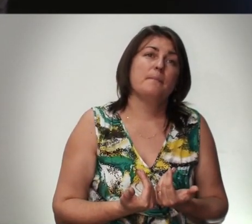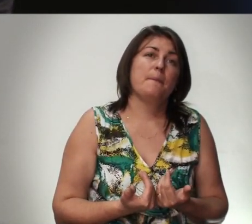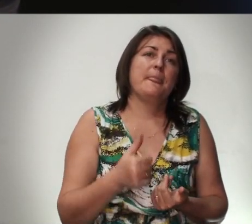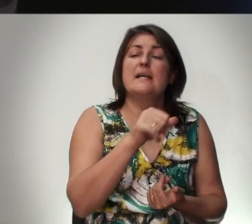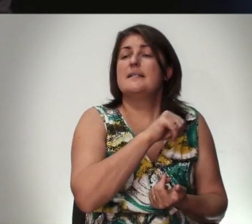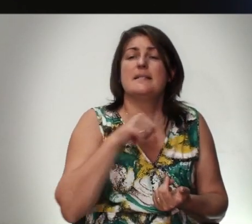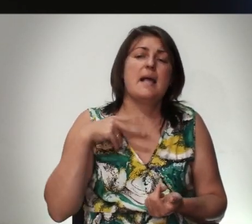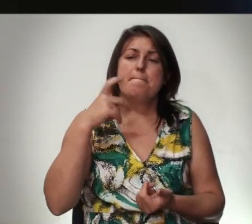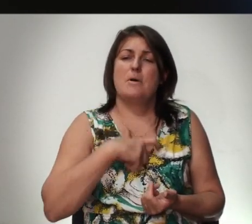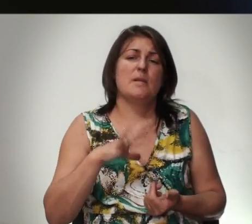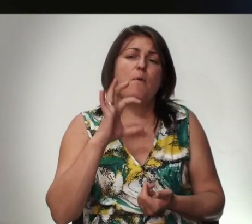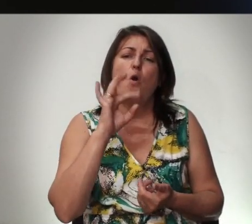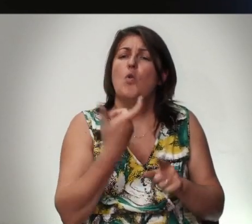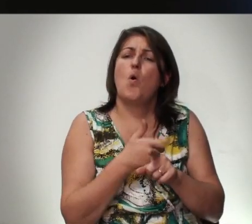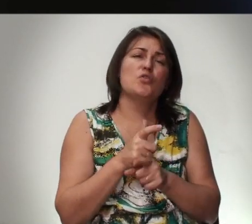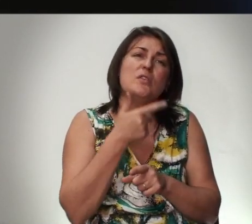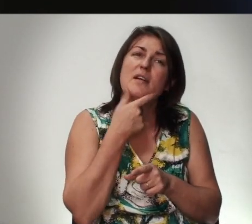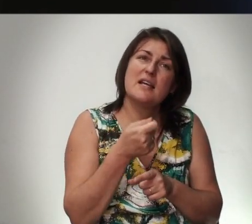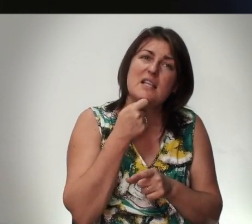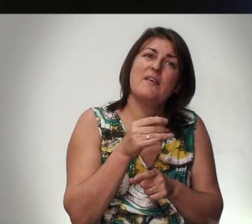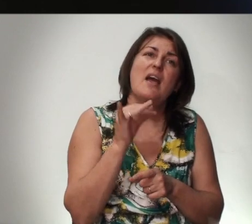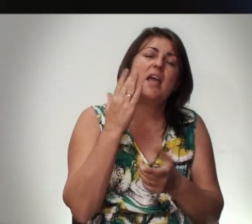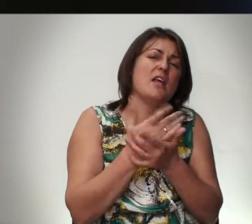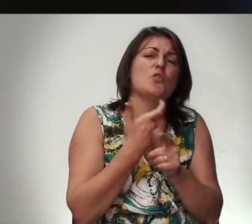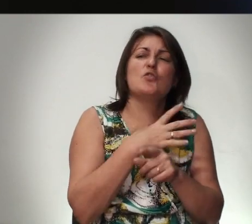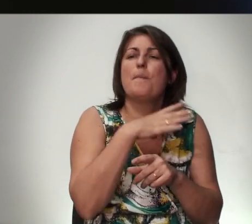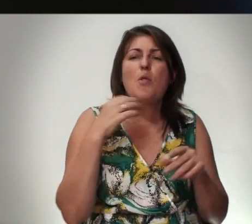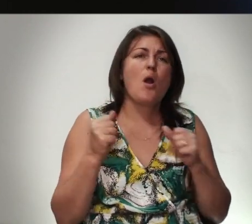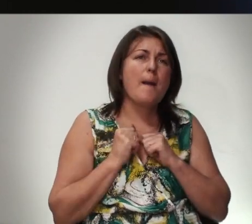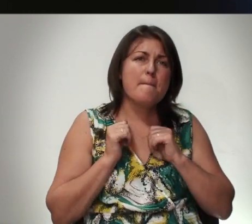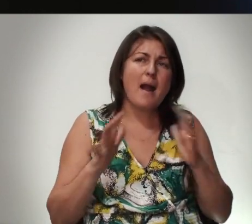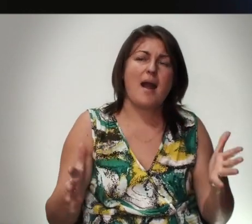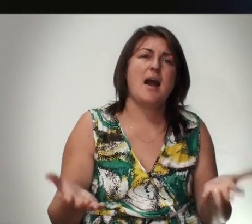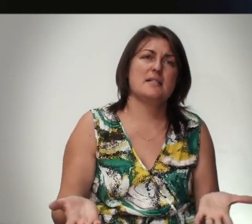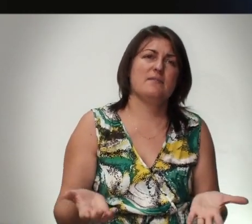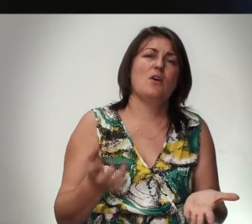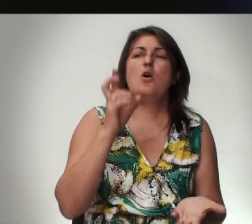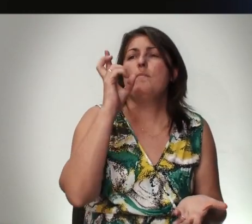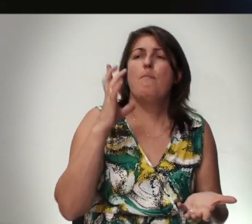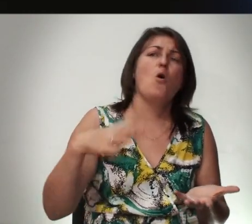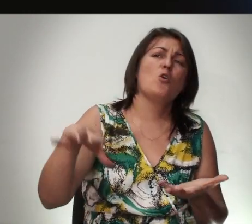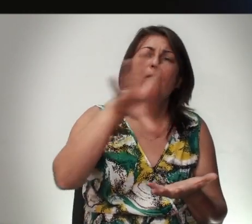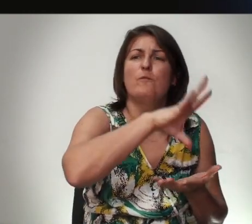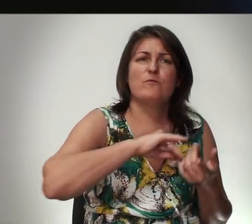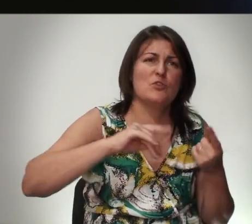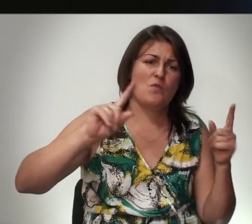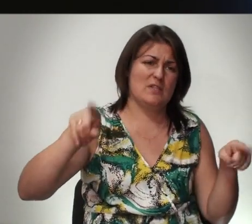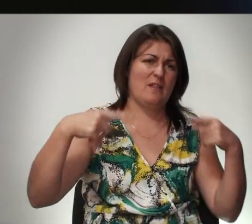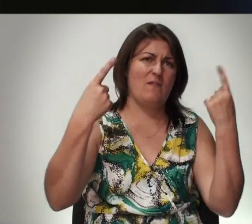Сам По себе Он Очень Красив Есть Очень Много Богатства Бог Все Сотворил